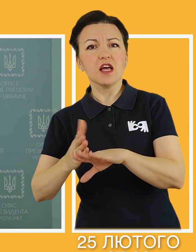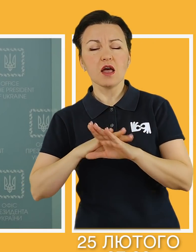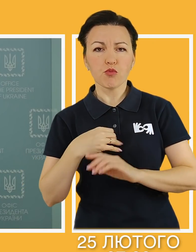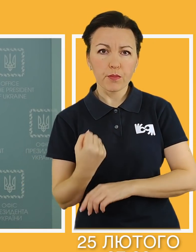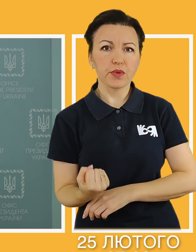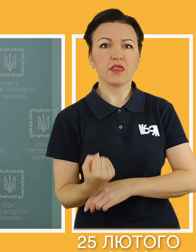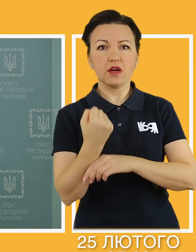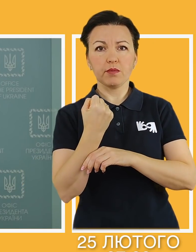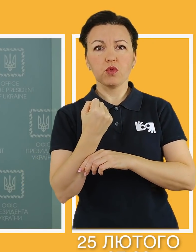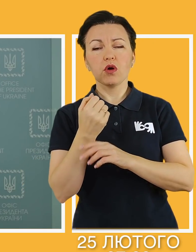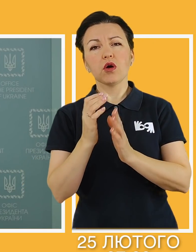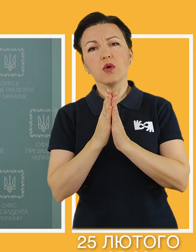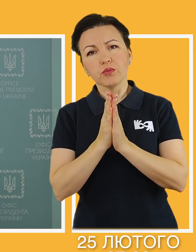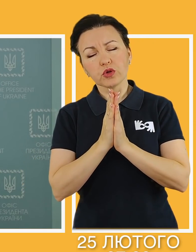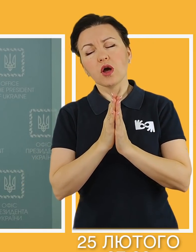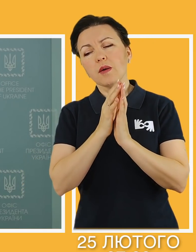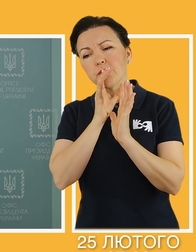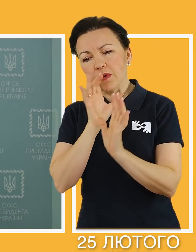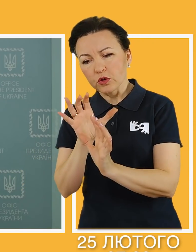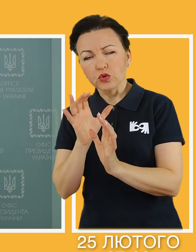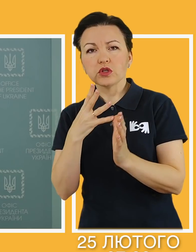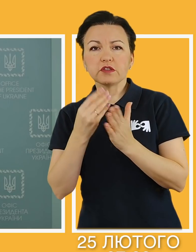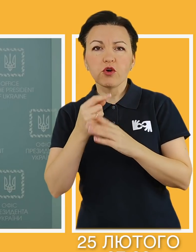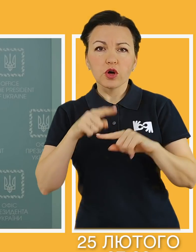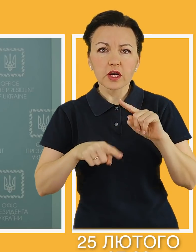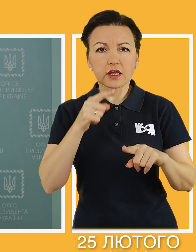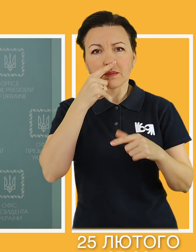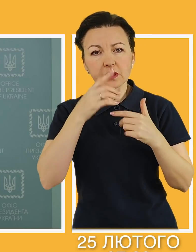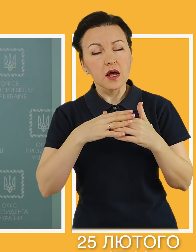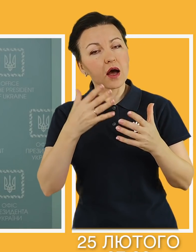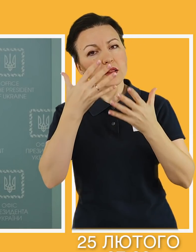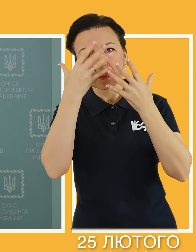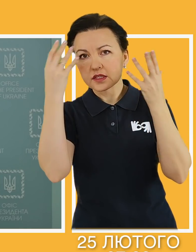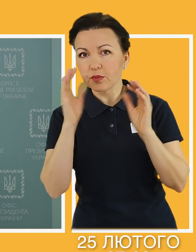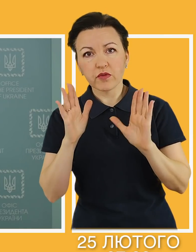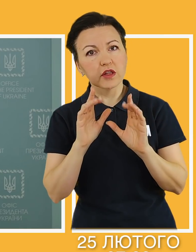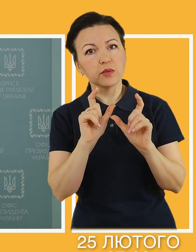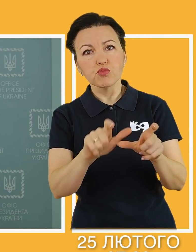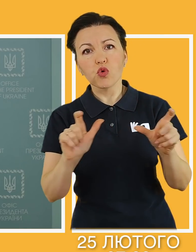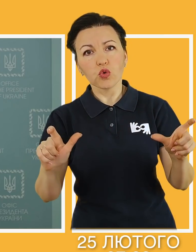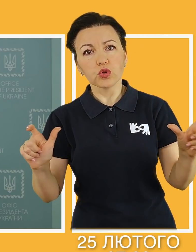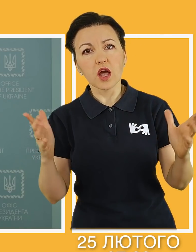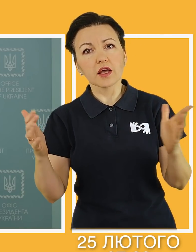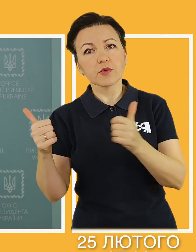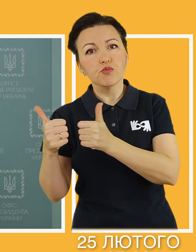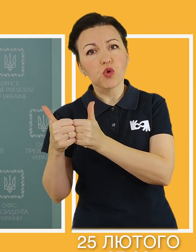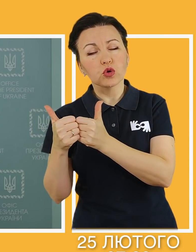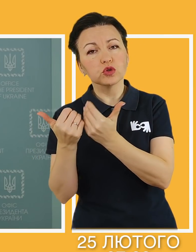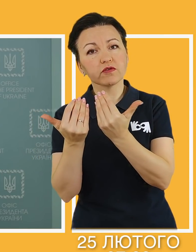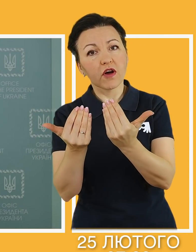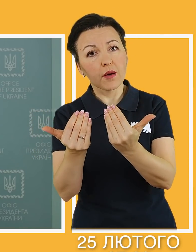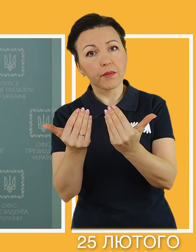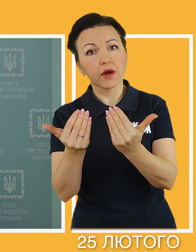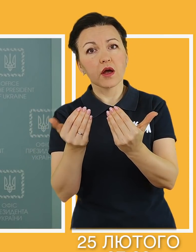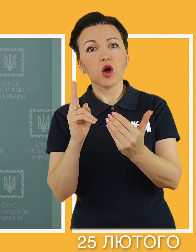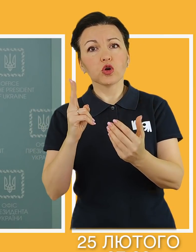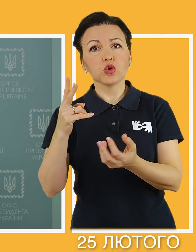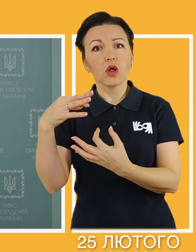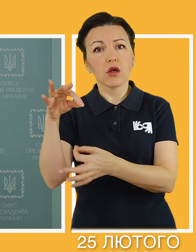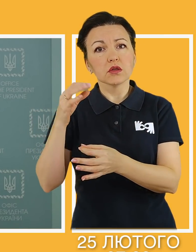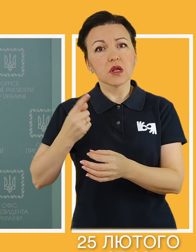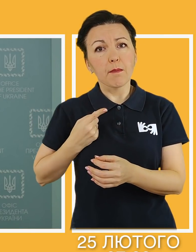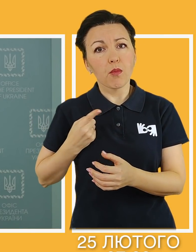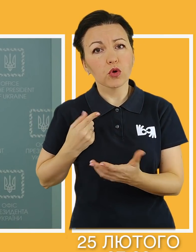взаємопідтримку. Піклуйтесь про своїх рідних, про своїх близьких, але не забувайте також про людей, які поруч з вами.